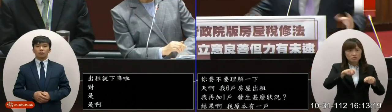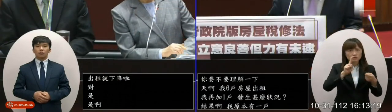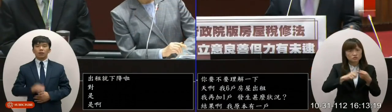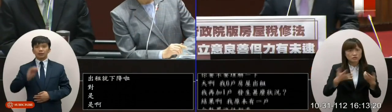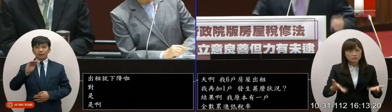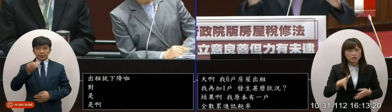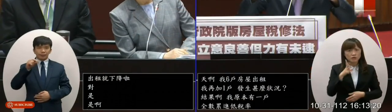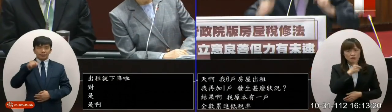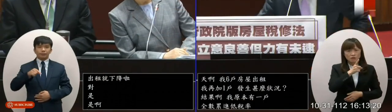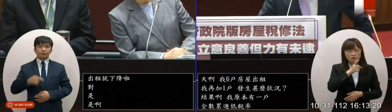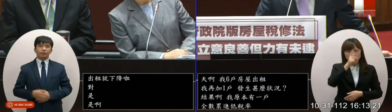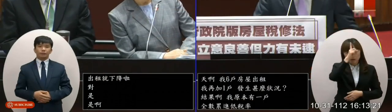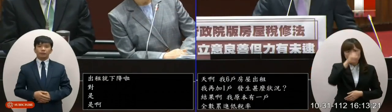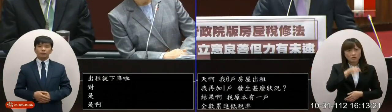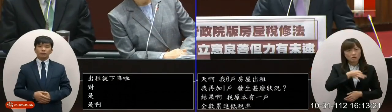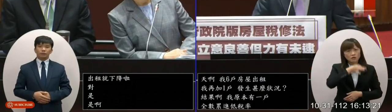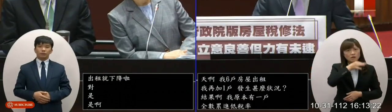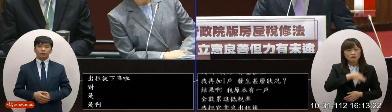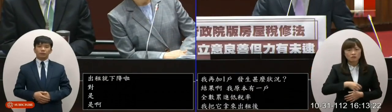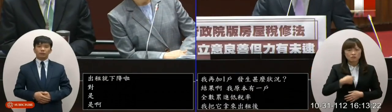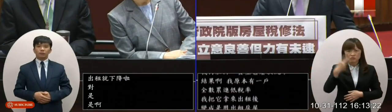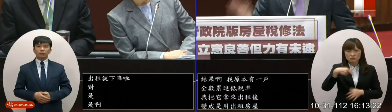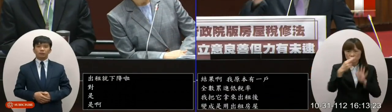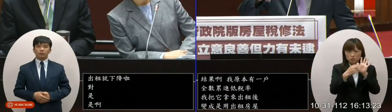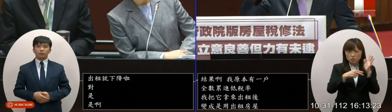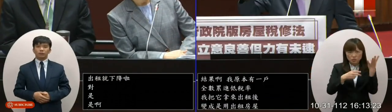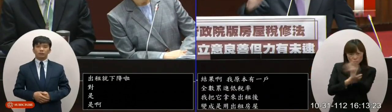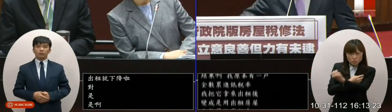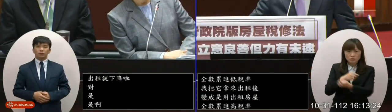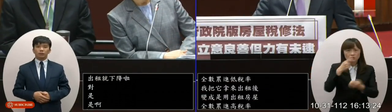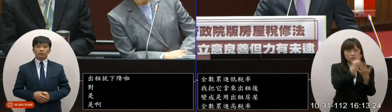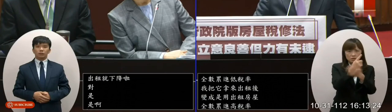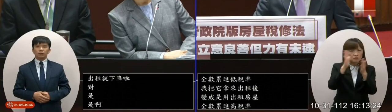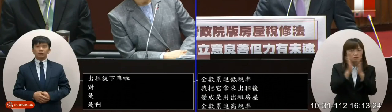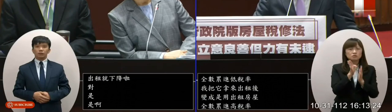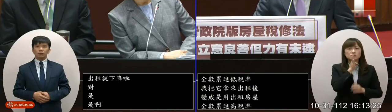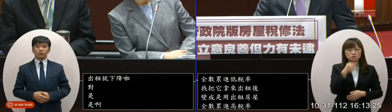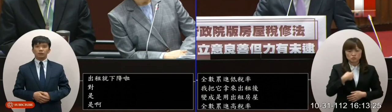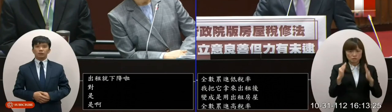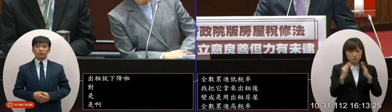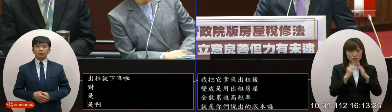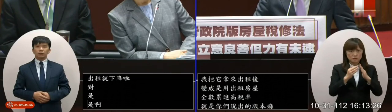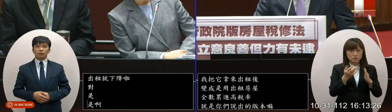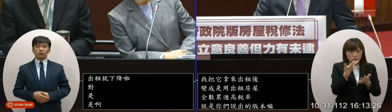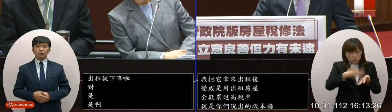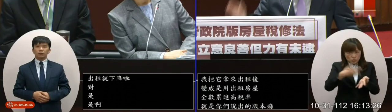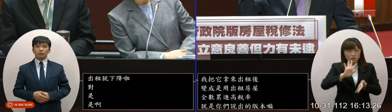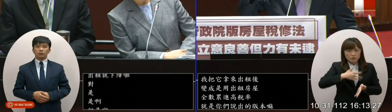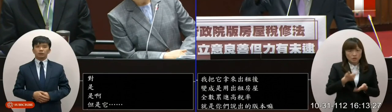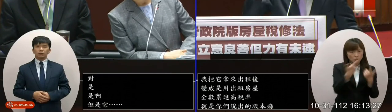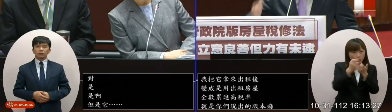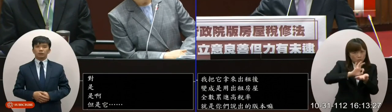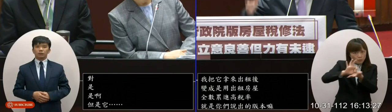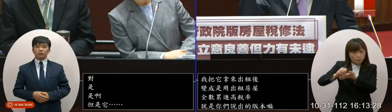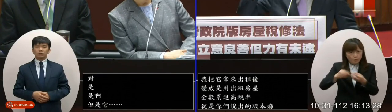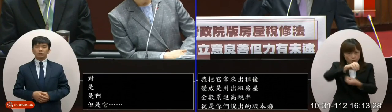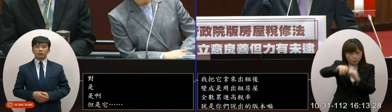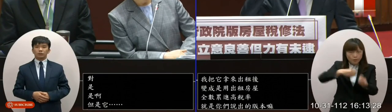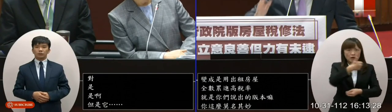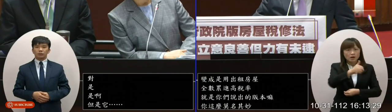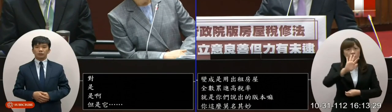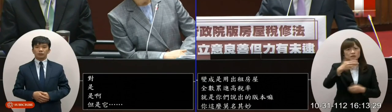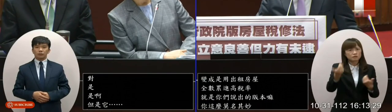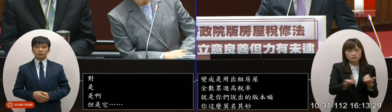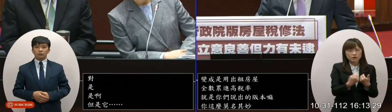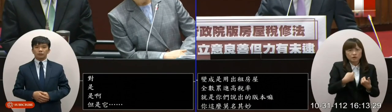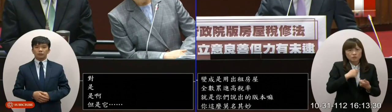你這次莫名其妙我還可以舉非常非常多種狀況啊每一種你們都在打擊有效利用房屋啊每一種你們都沒有全國歸